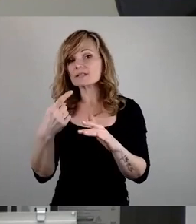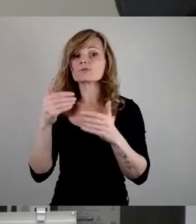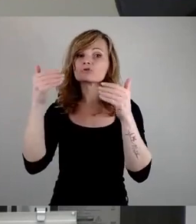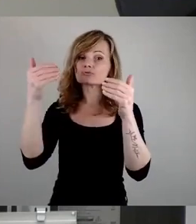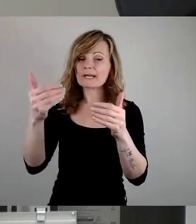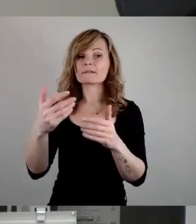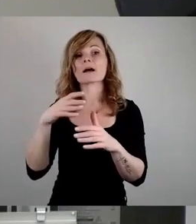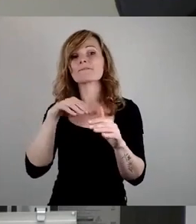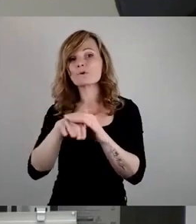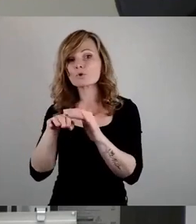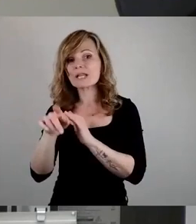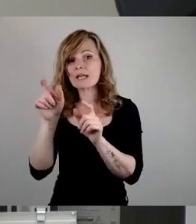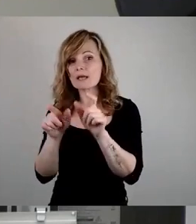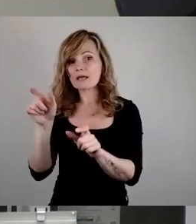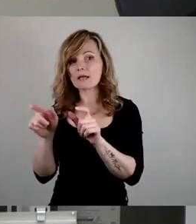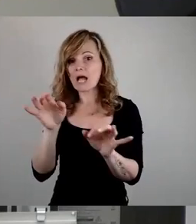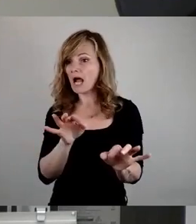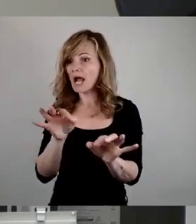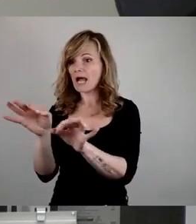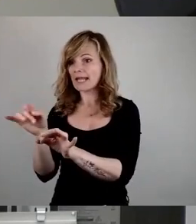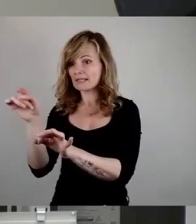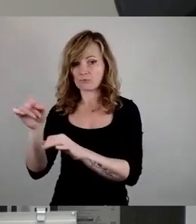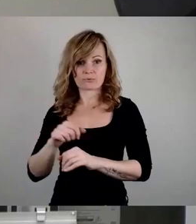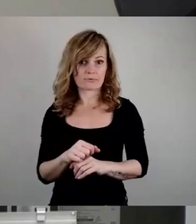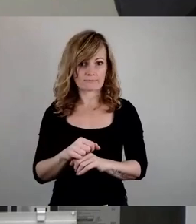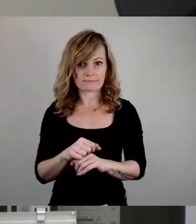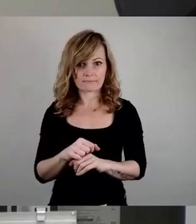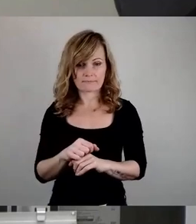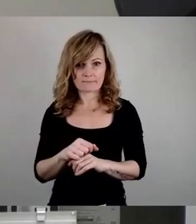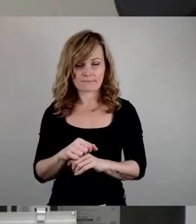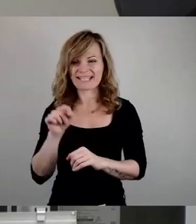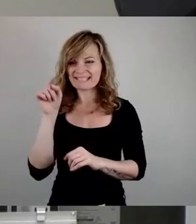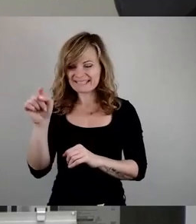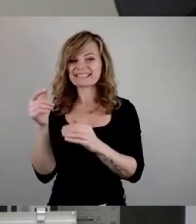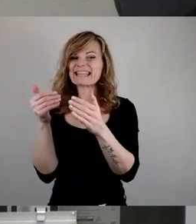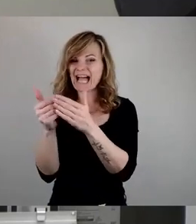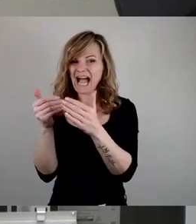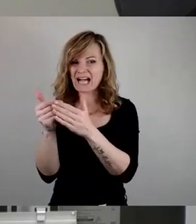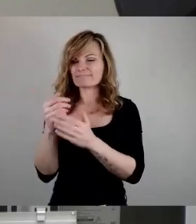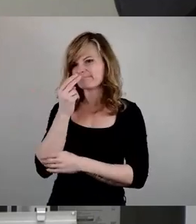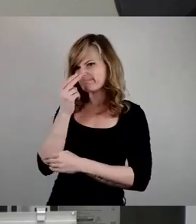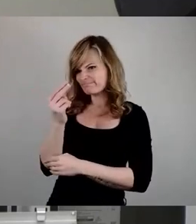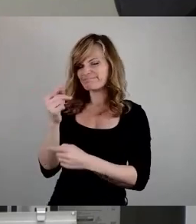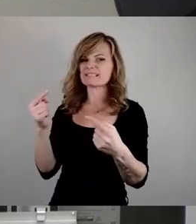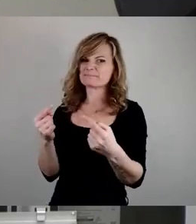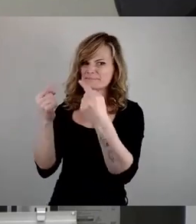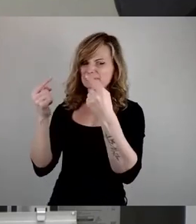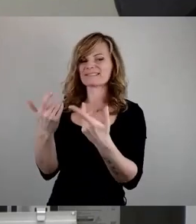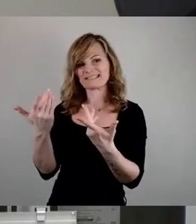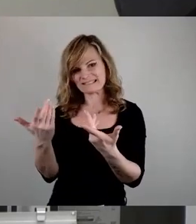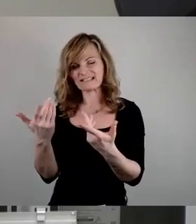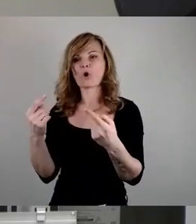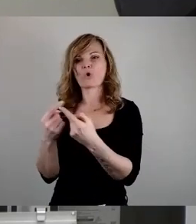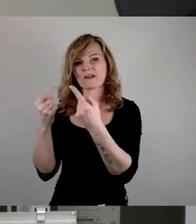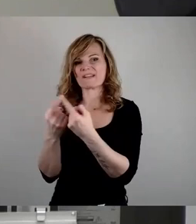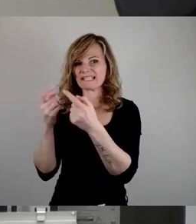aufgrund der räumlichen Nähe sehen wir hier sehr großes Konfliktpotenzial. Es ist nur sehr schwierig zu vermitteln, wenn quasi auf